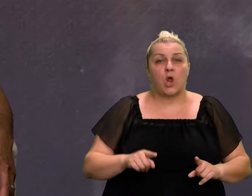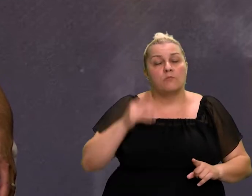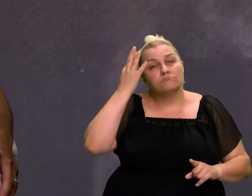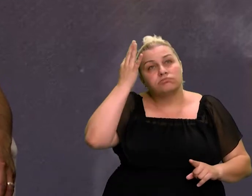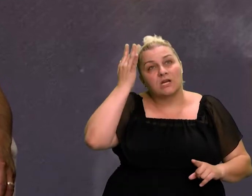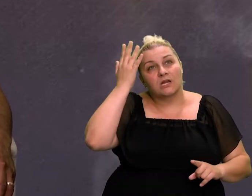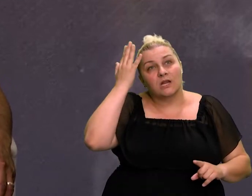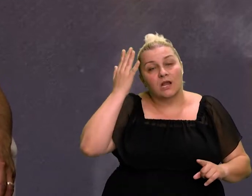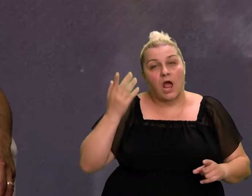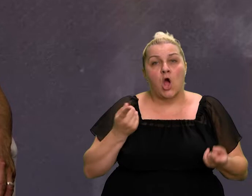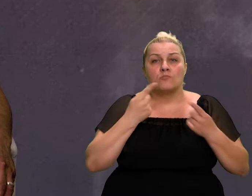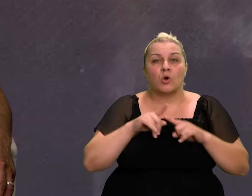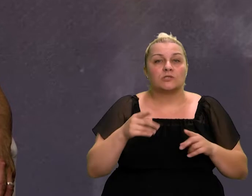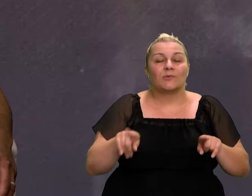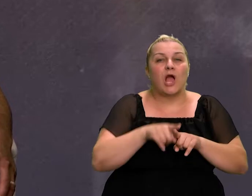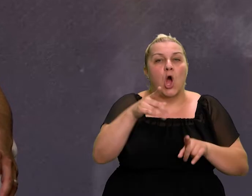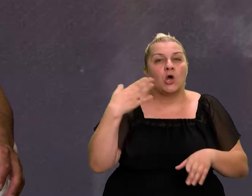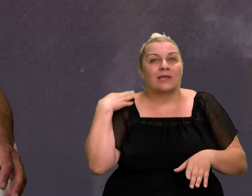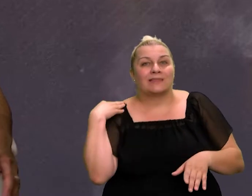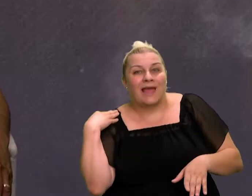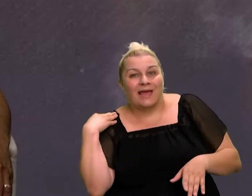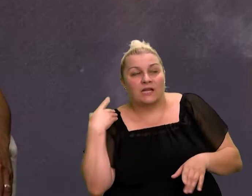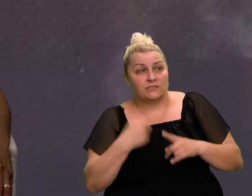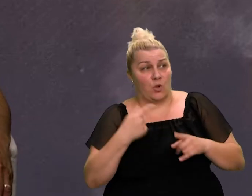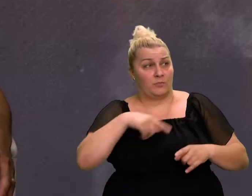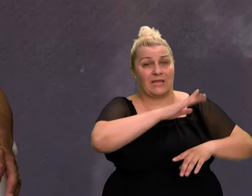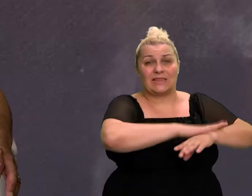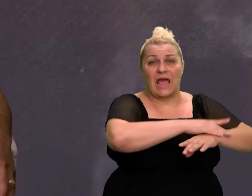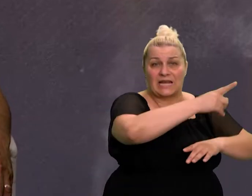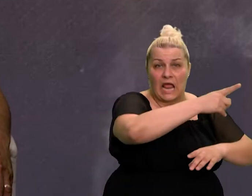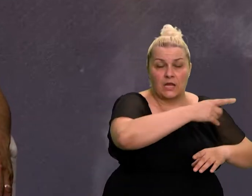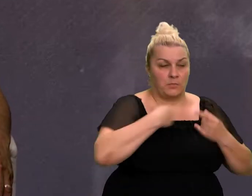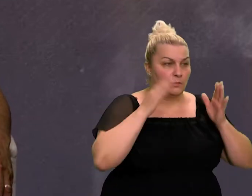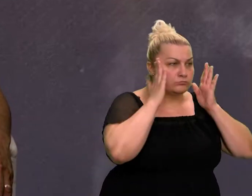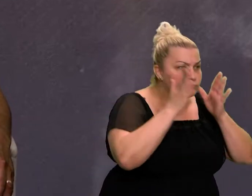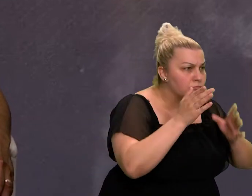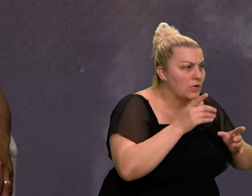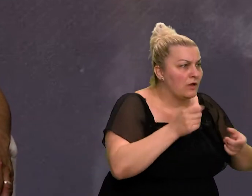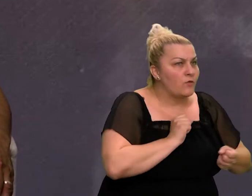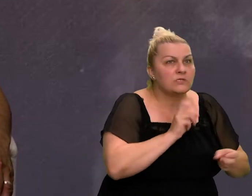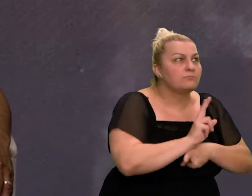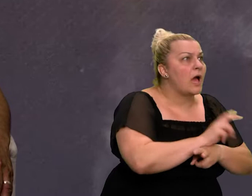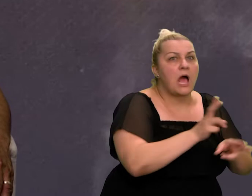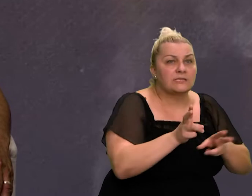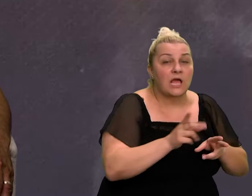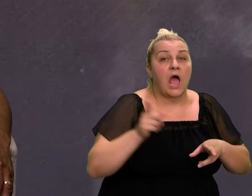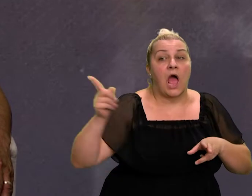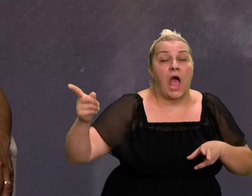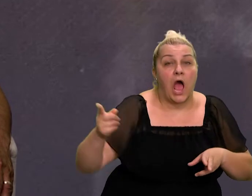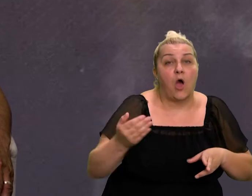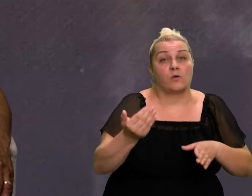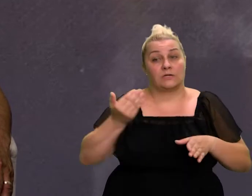posebnu brigu, posebni teret. Mi smo ipak bili na terenu i bili smo koncentrirani, a oni su imali tu,